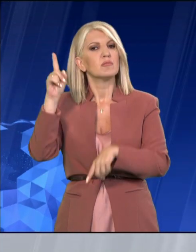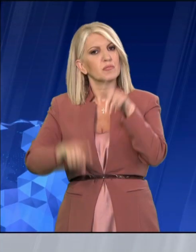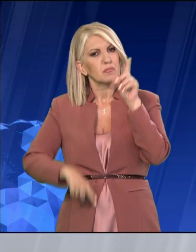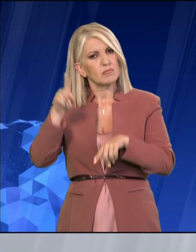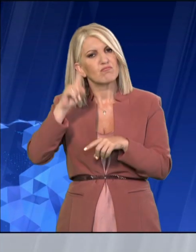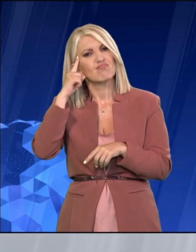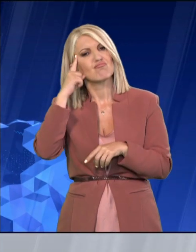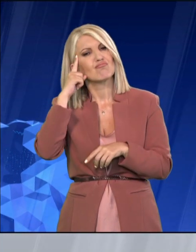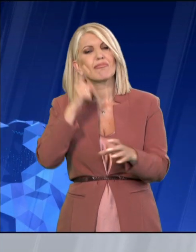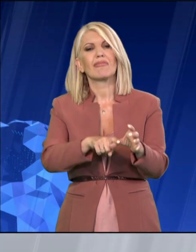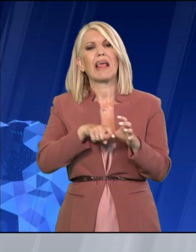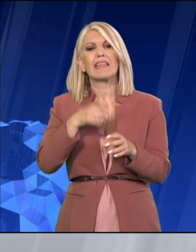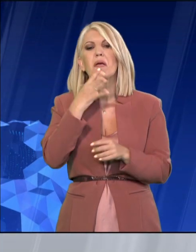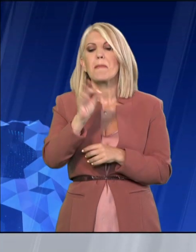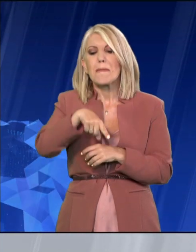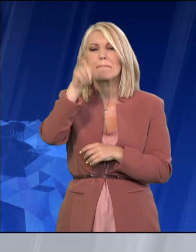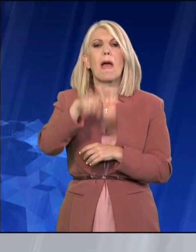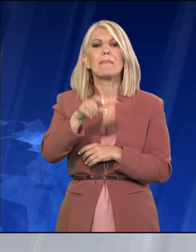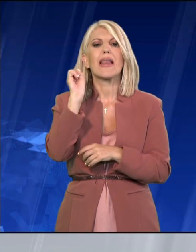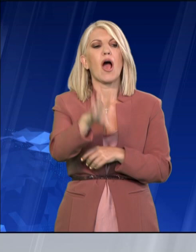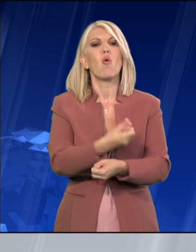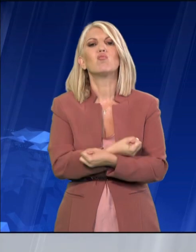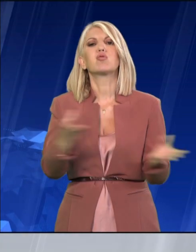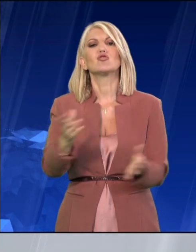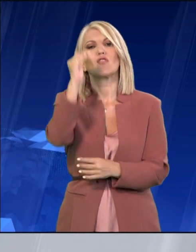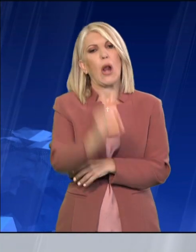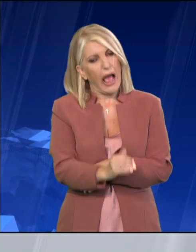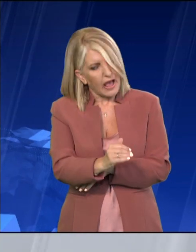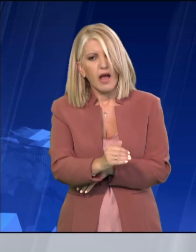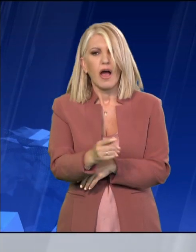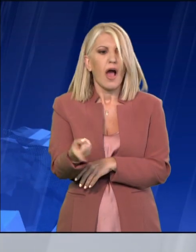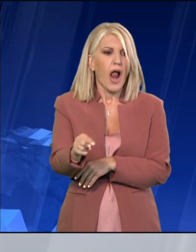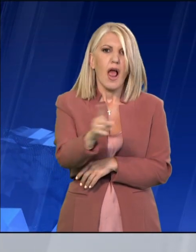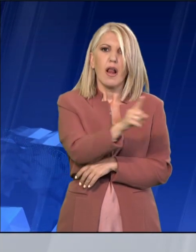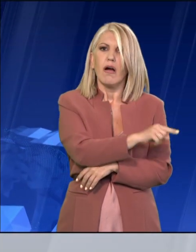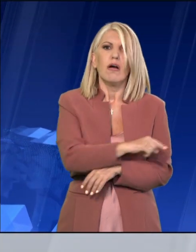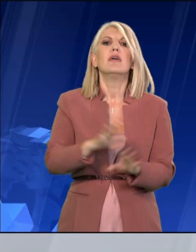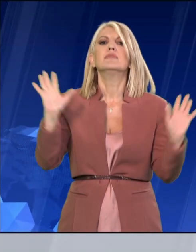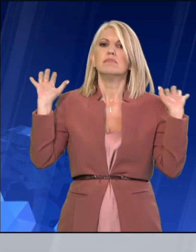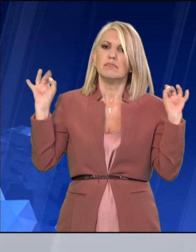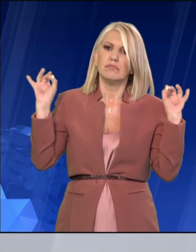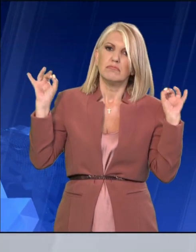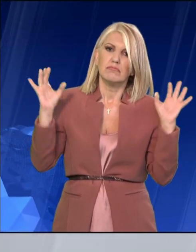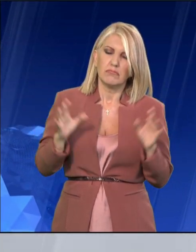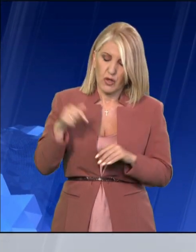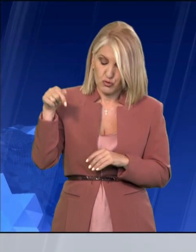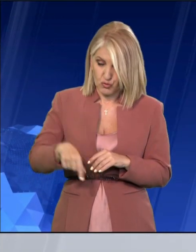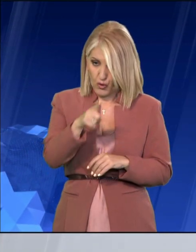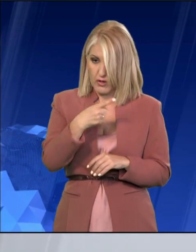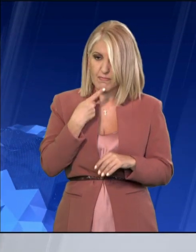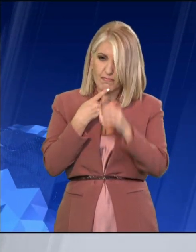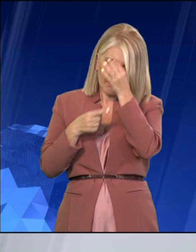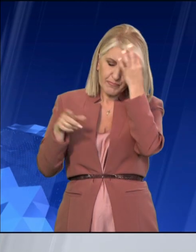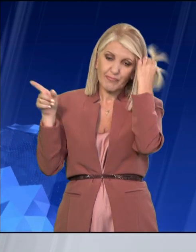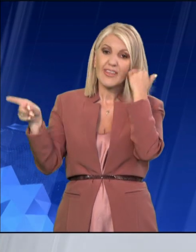ημερών νομίζουν ότι περνάνε τον πύχη. Μετά τις εκπτώσεις και τα πακέτα προσφορών που ανακοίνωσαν οι ακτοπλοϊκές